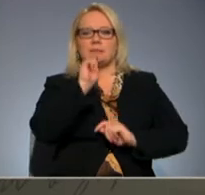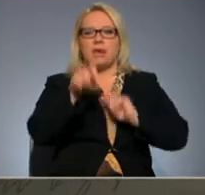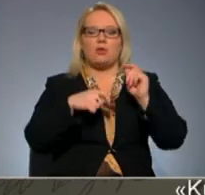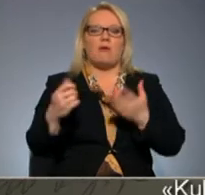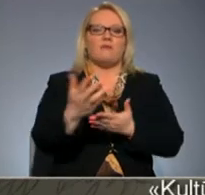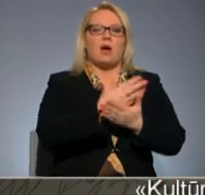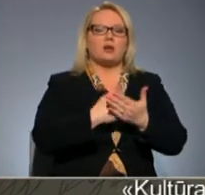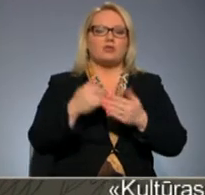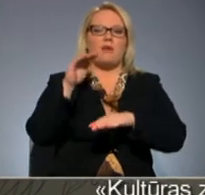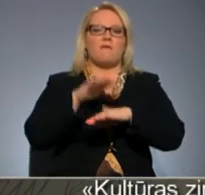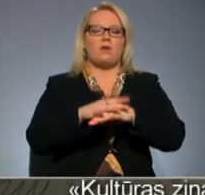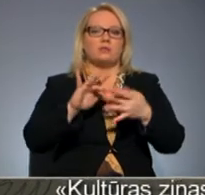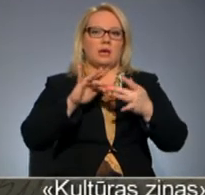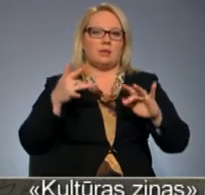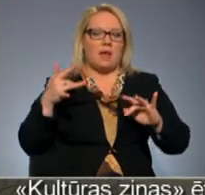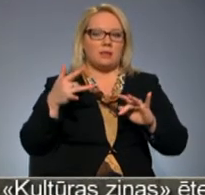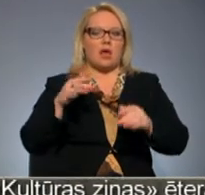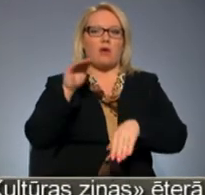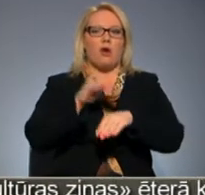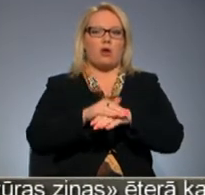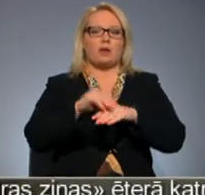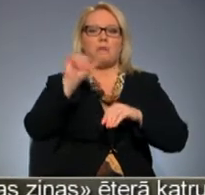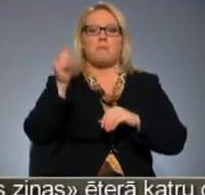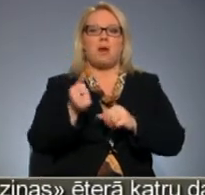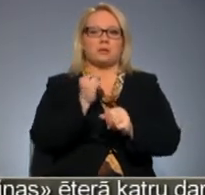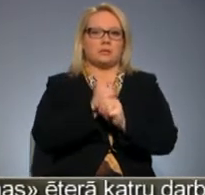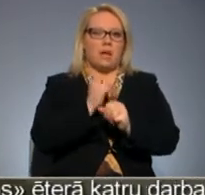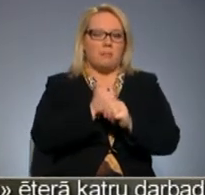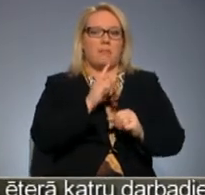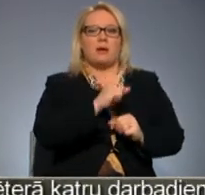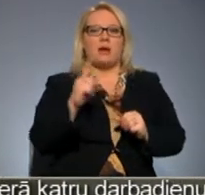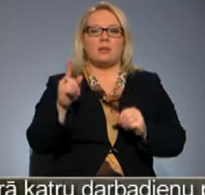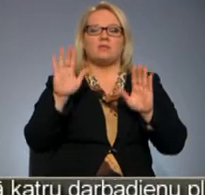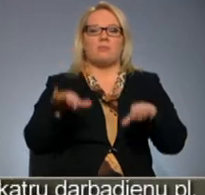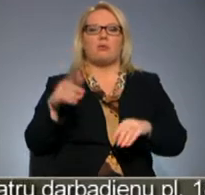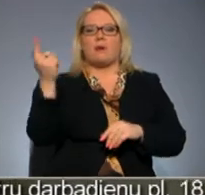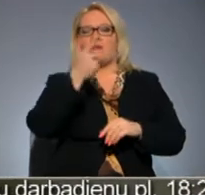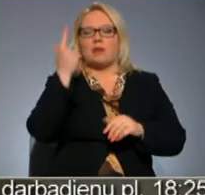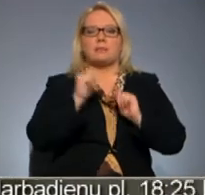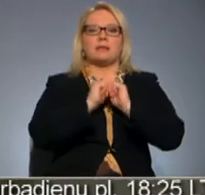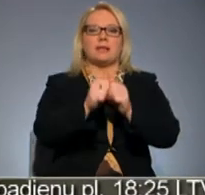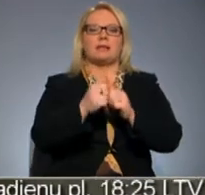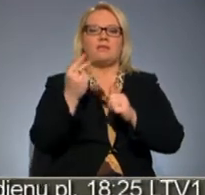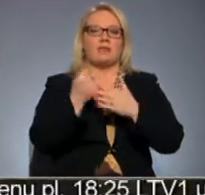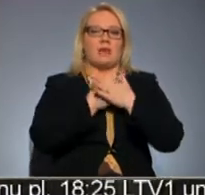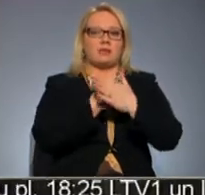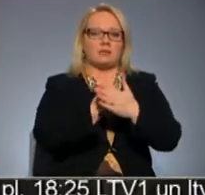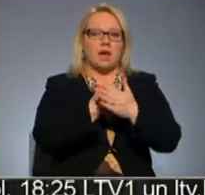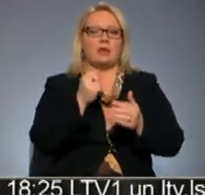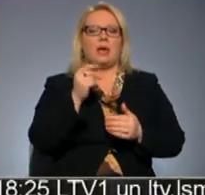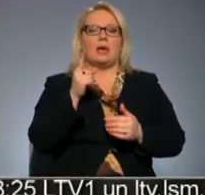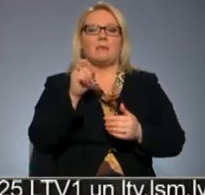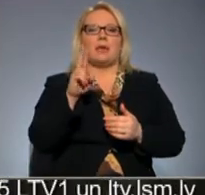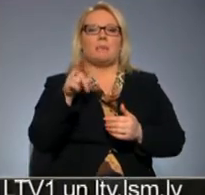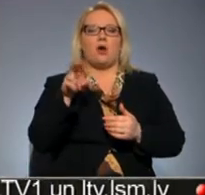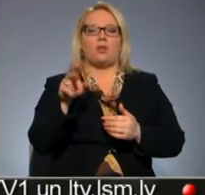vākšanas fonds internetā, konkrētiem mākslas darbiem, katrs var pļūt par filmas līdzfinansētāju. Billa Plimpton